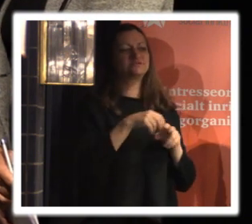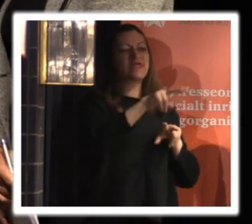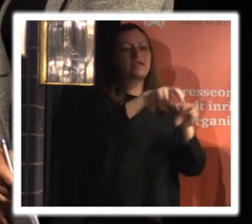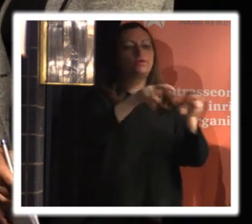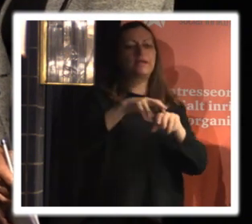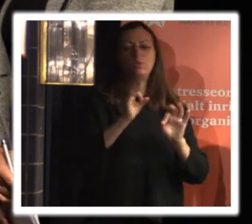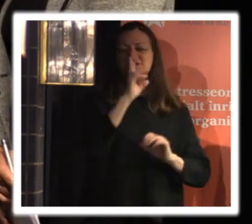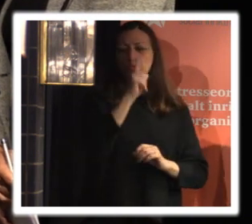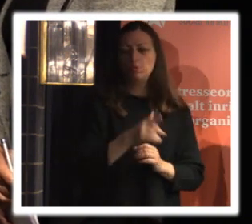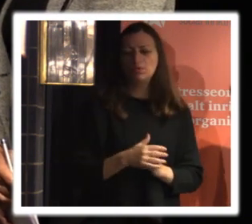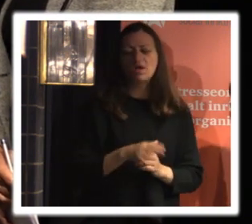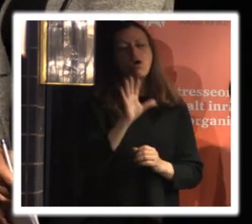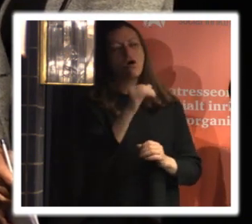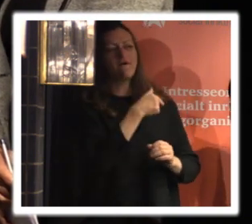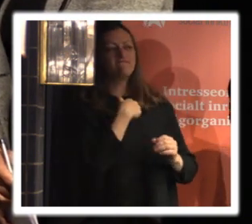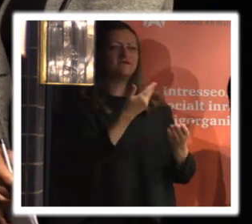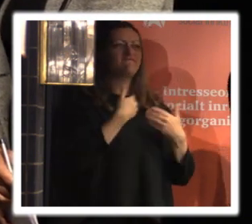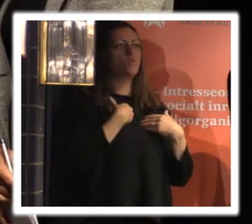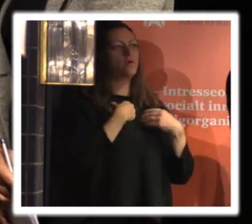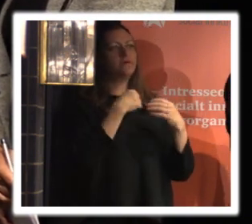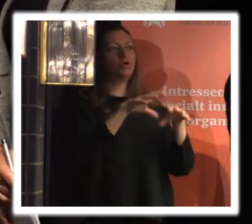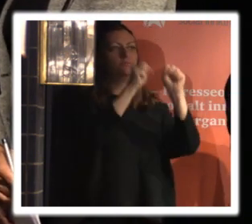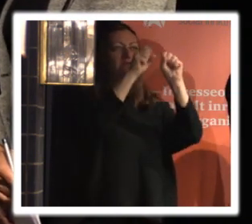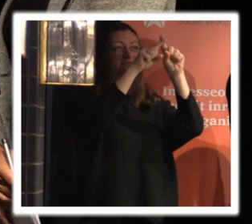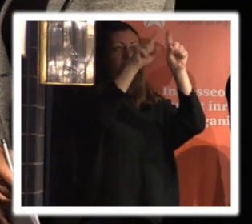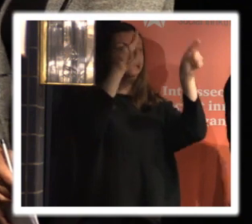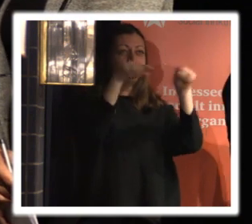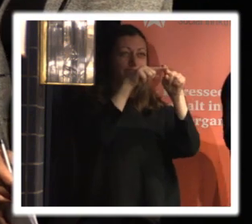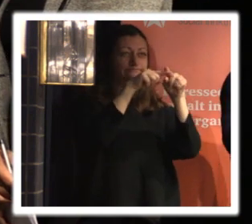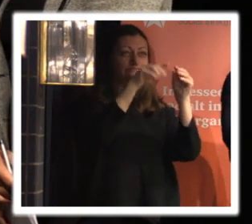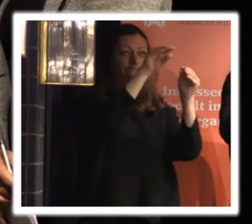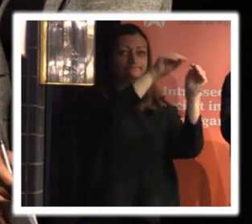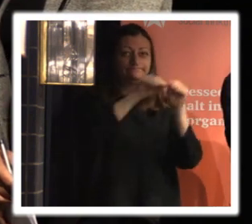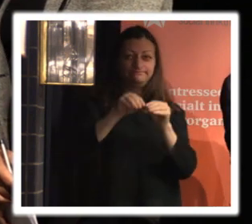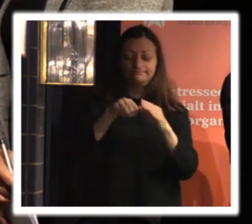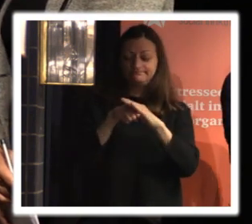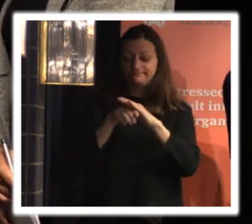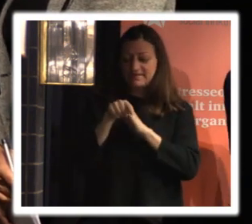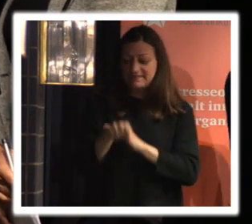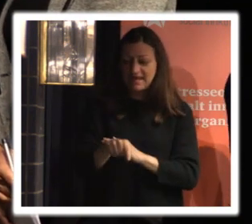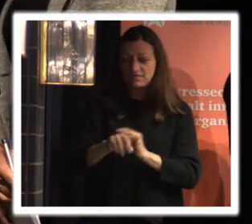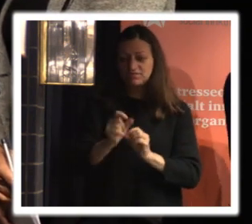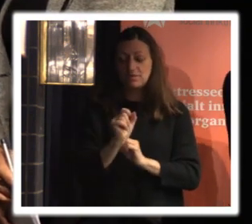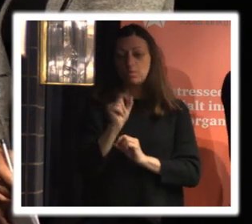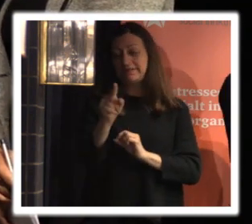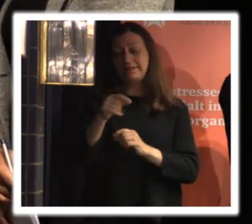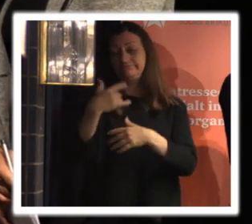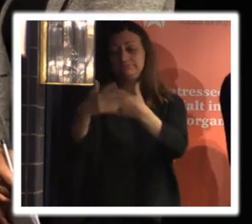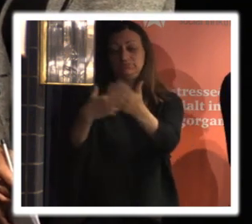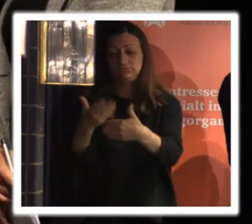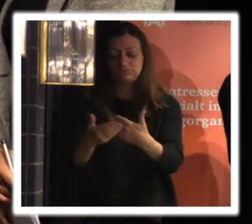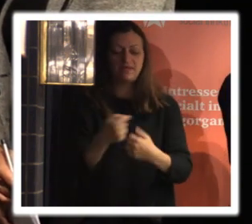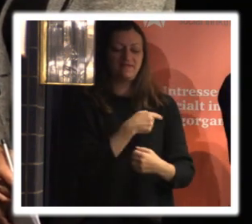ja ja men det kommer uppgifter här från ett formulär det landar där skickas de vidare sen och att man gör den här